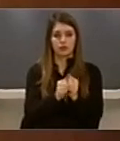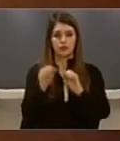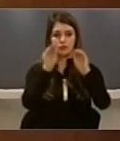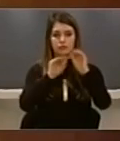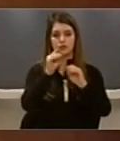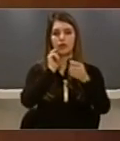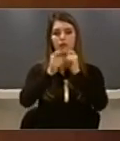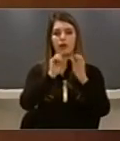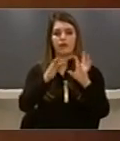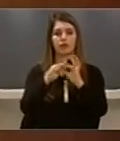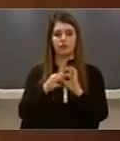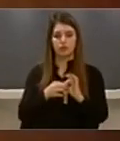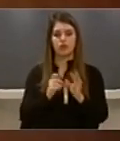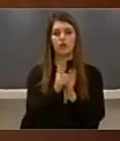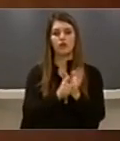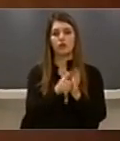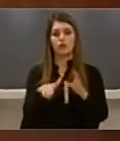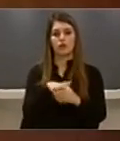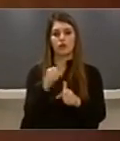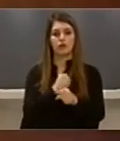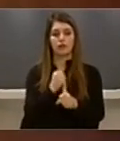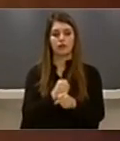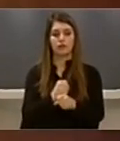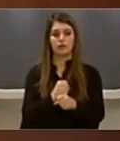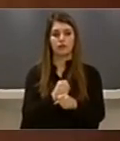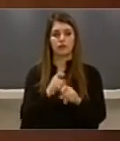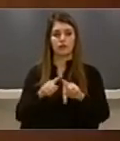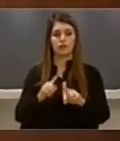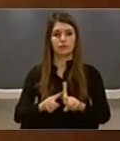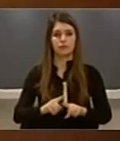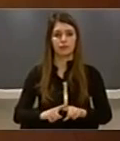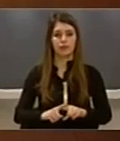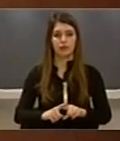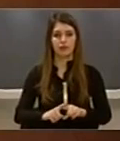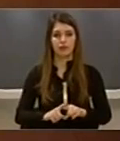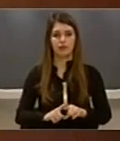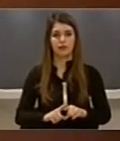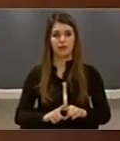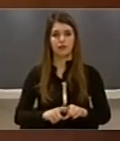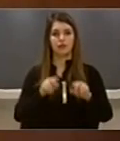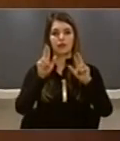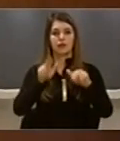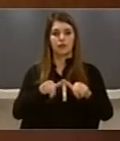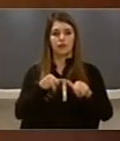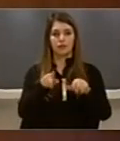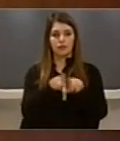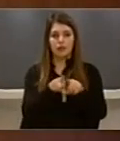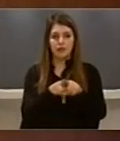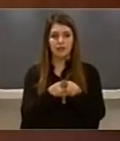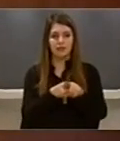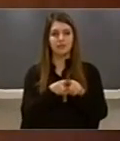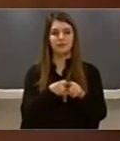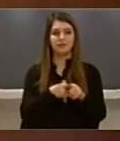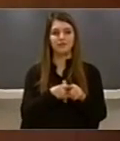marveshjeve Për punësim sezonal E cilë au përmendu dhe pak marrat Për kolegëve të mi Të të rrinjeve tanë me vendet e Evropës